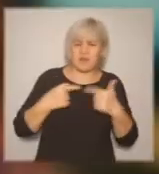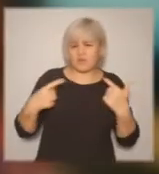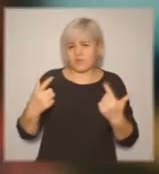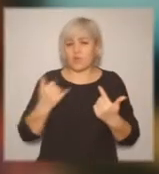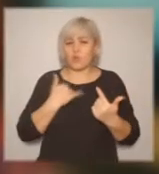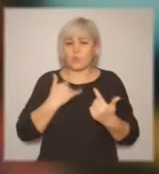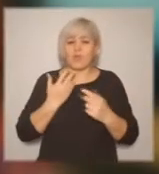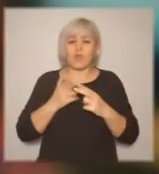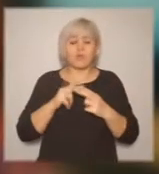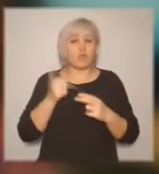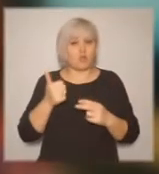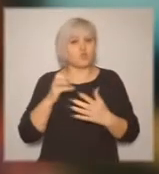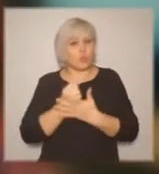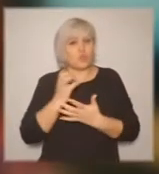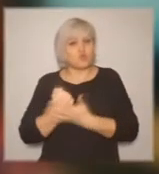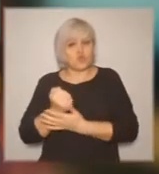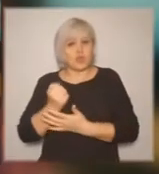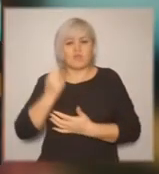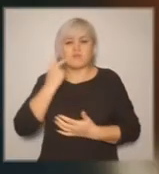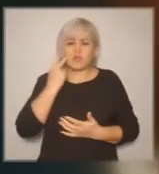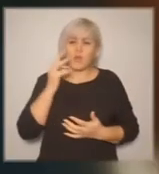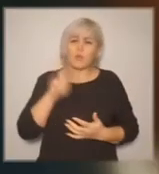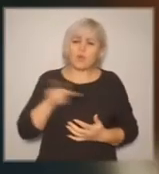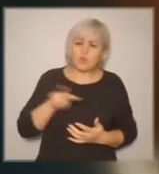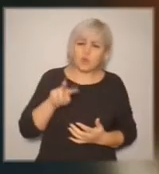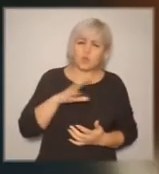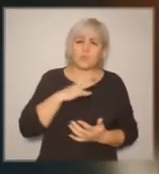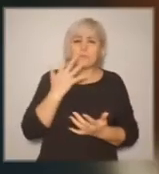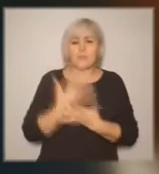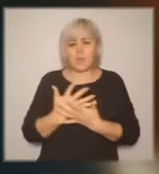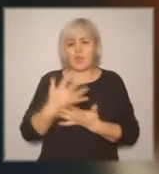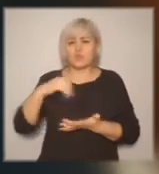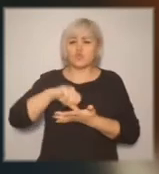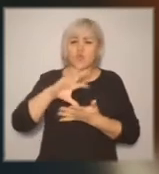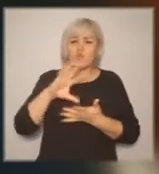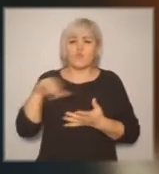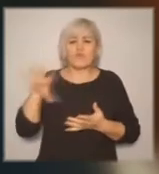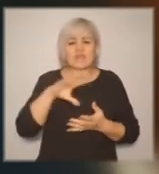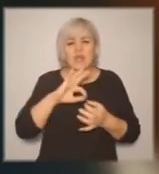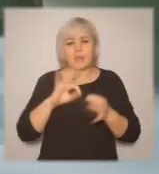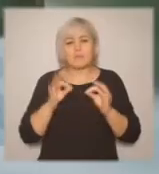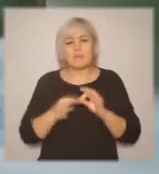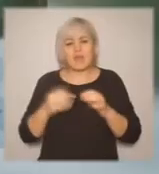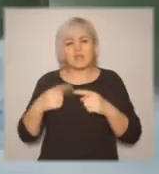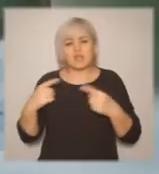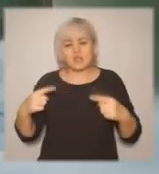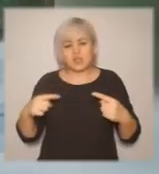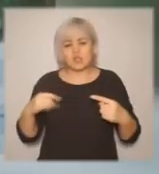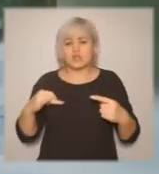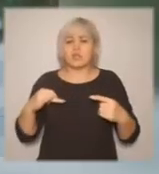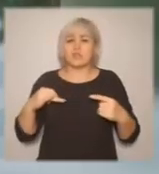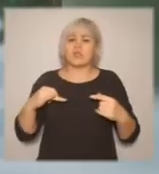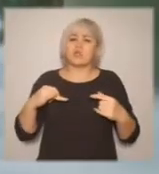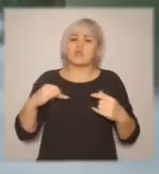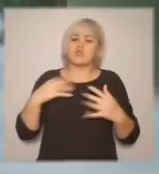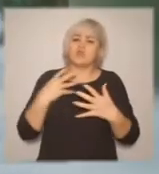было пять. Я участвовала во всяких олимпиадах различных. И, ну, вот, собственно, иностранные языки и русские литературы